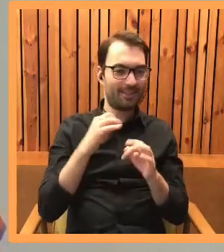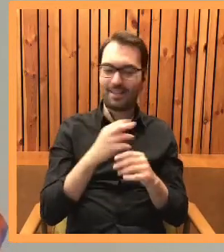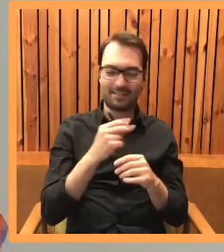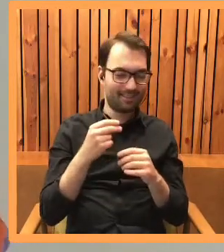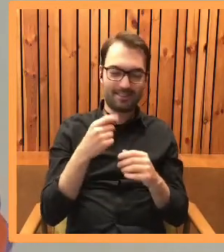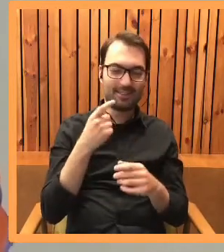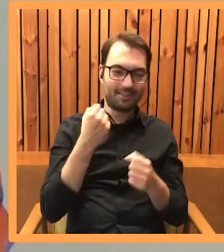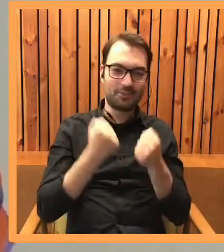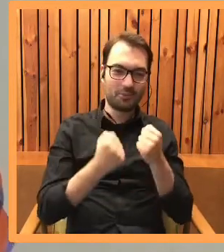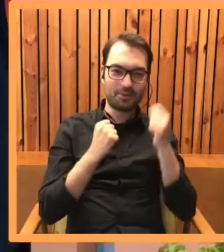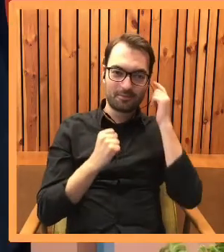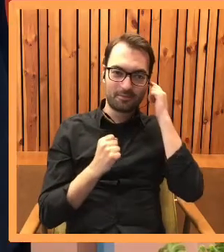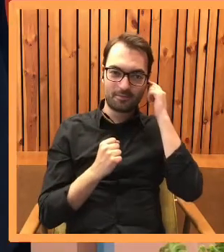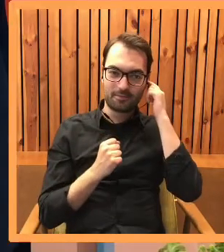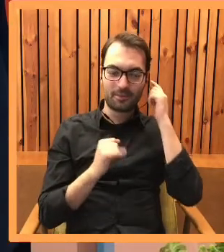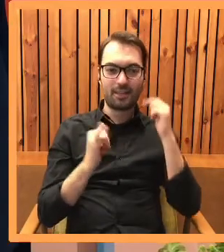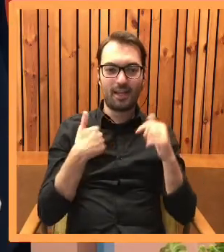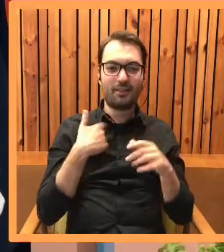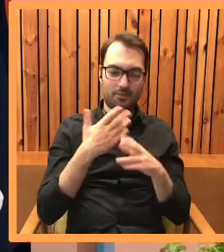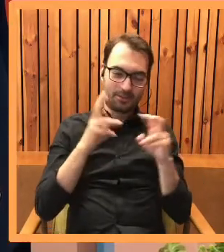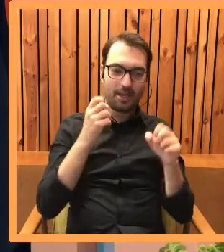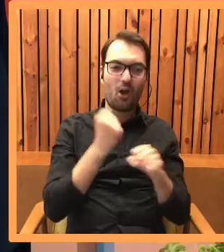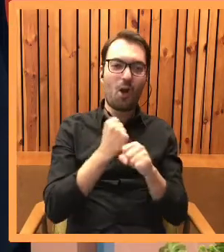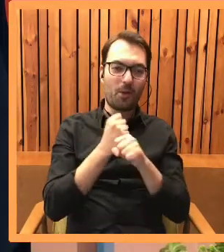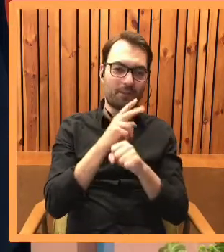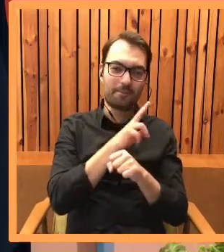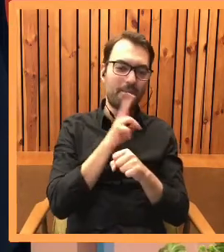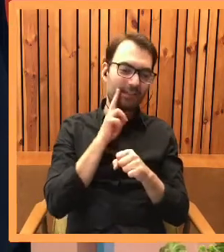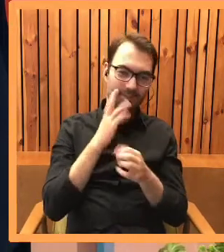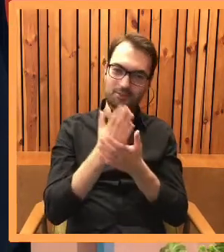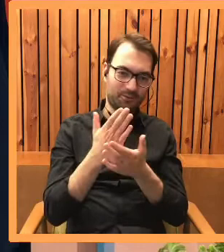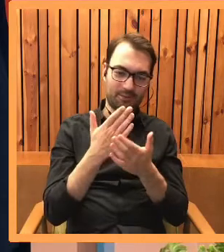niestety trudniej, odkąd jestem na robotach macierzyńskich.